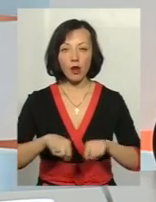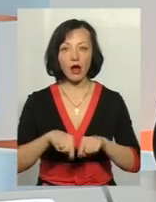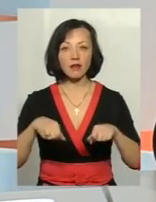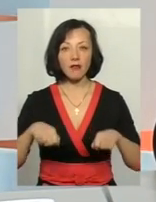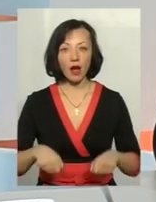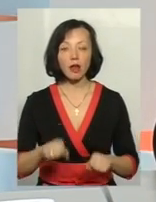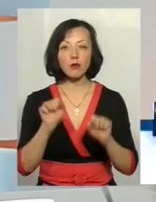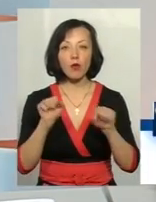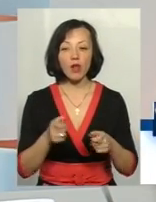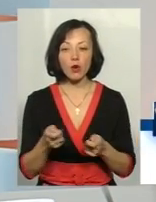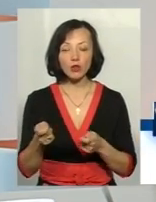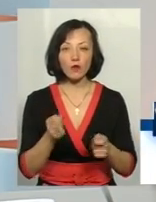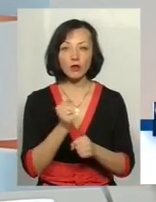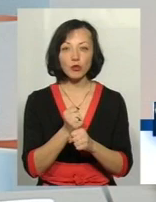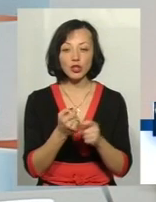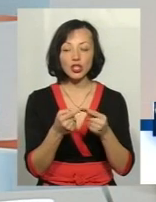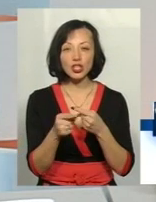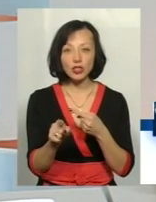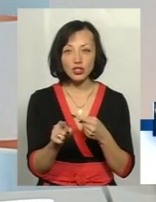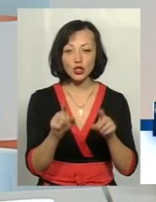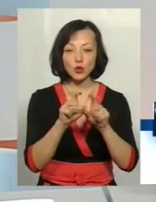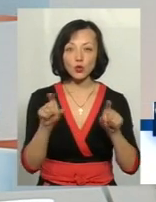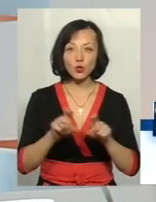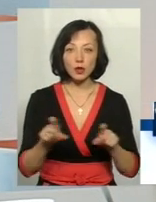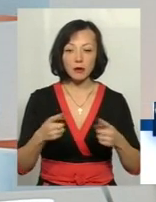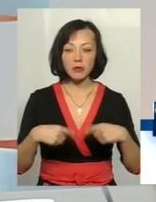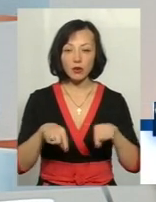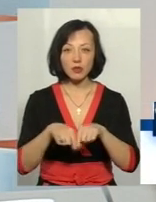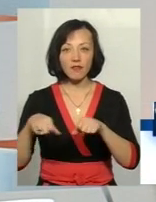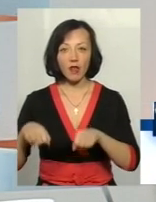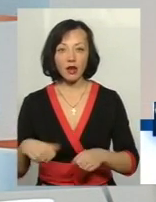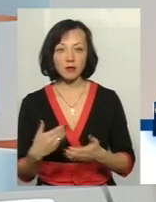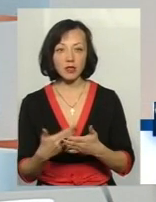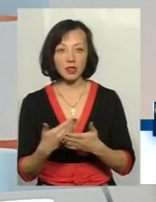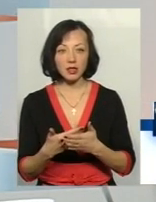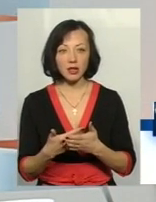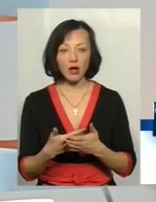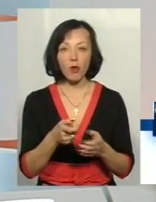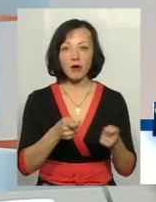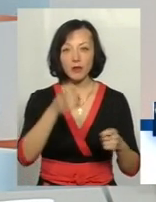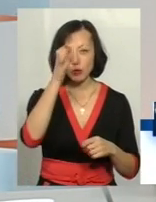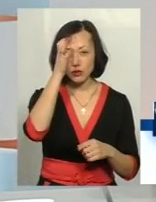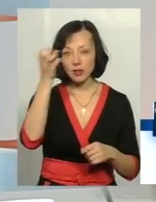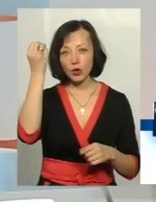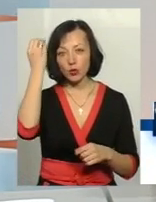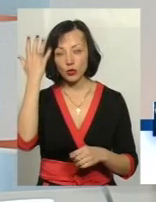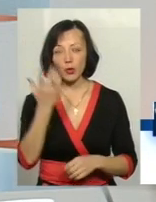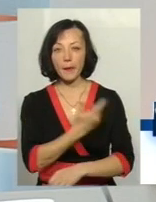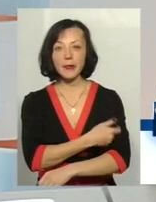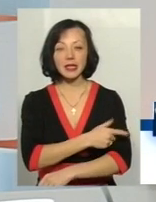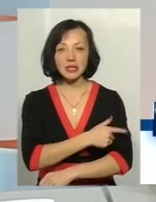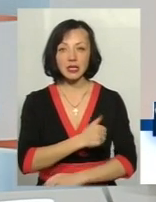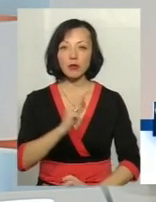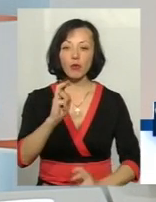могли координувати роботу інших органів і структурних підрозділів владних, скажімо, ну, скажімо, управління освіти, культури, медицини,